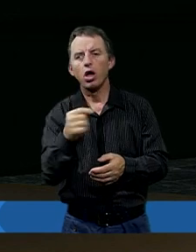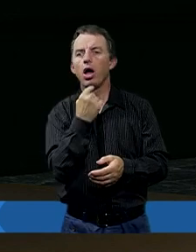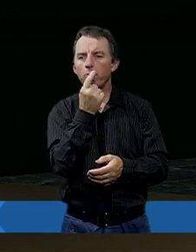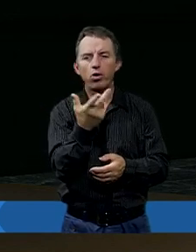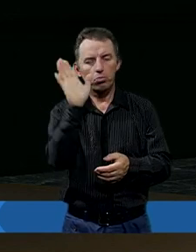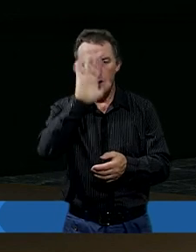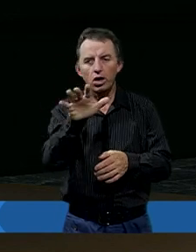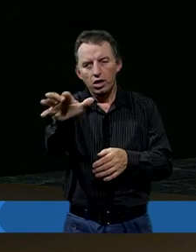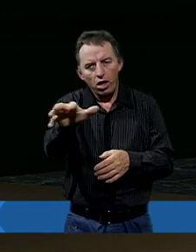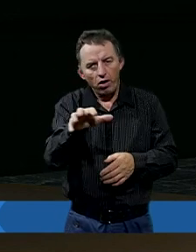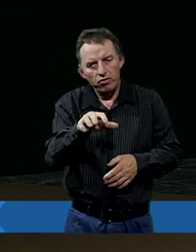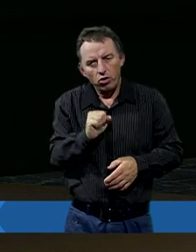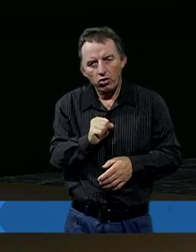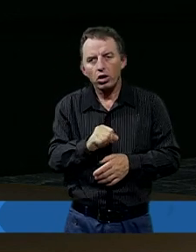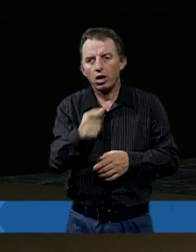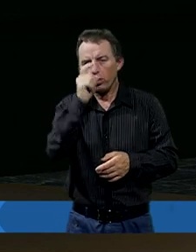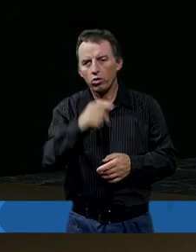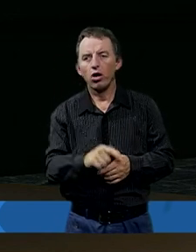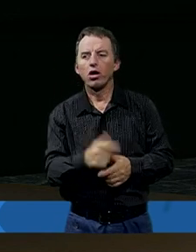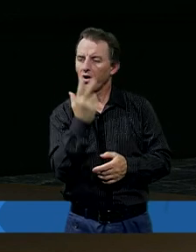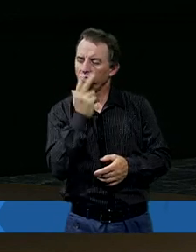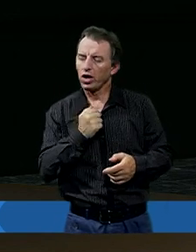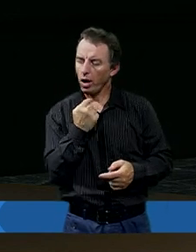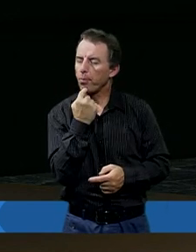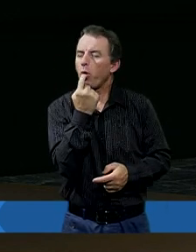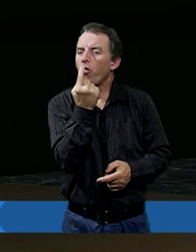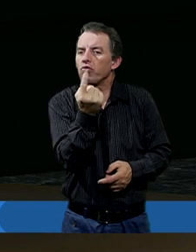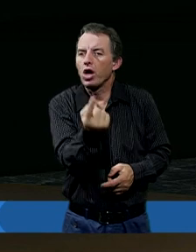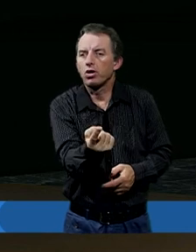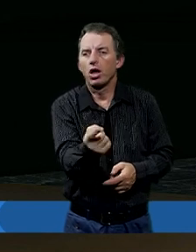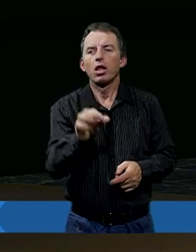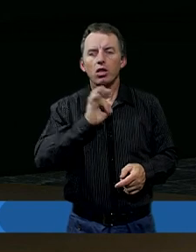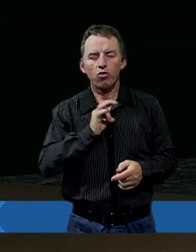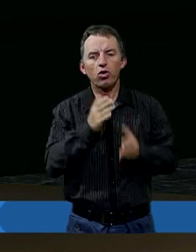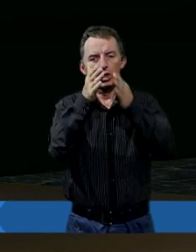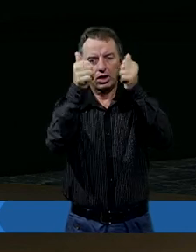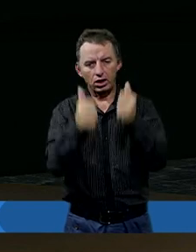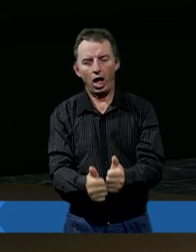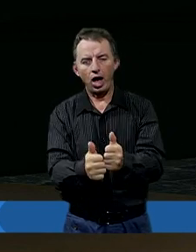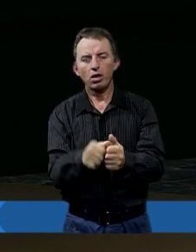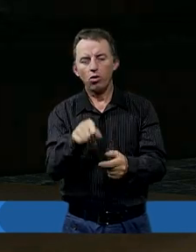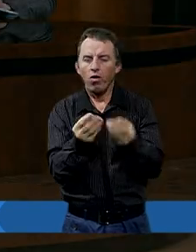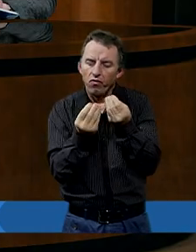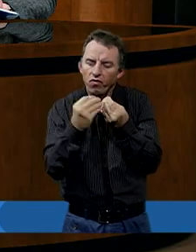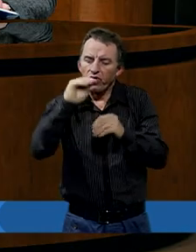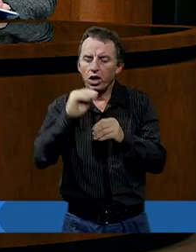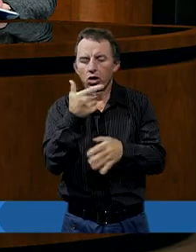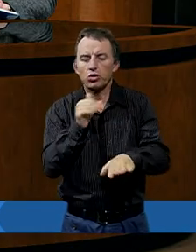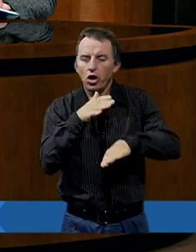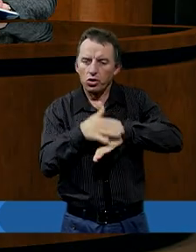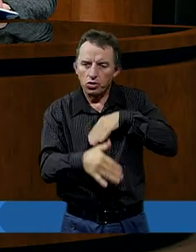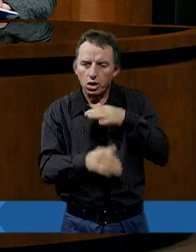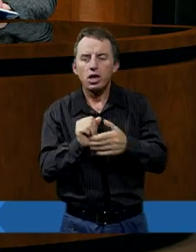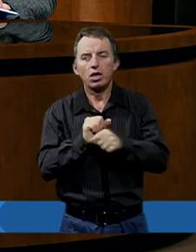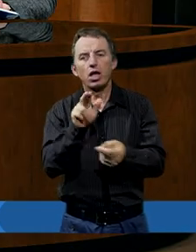Bóg nie wziął tego za złe Hiobowi, że wyrażał to, ten swój stan, to wielkie nieszczęście. Tak? Że